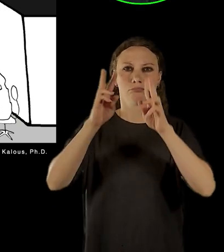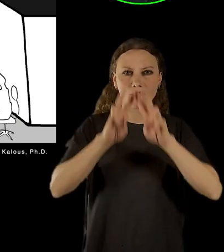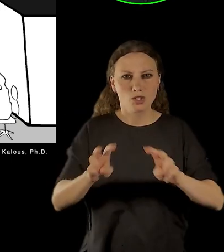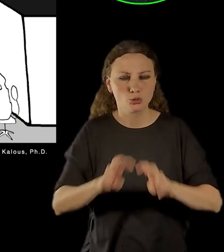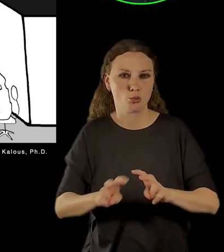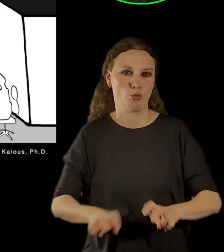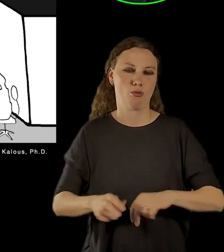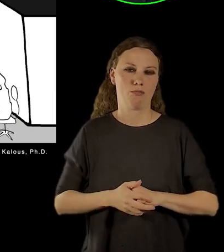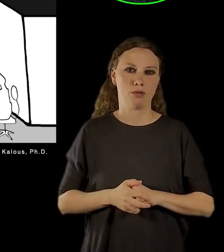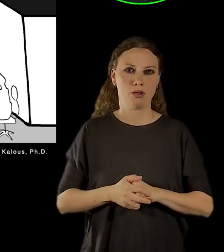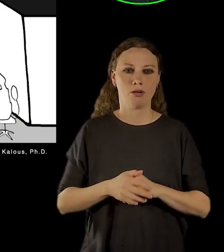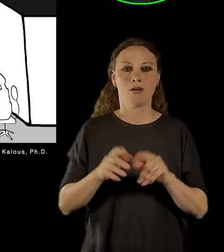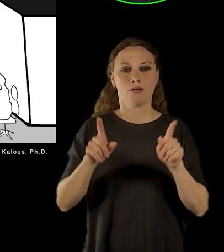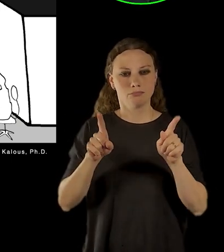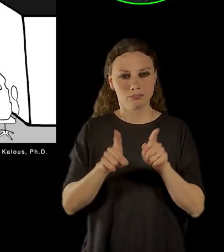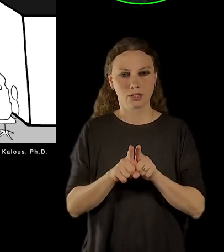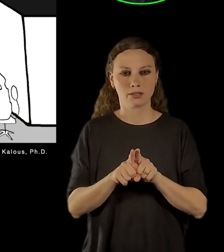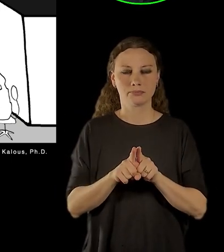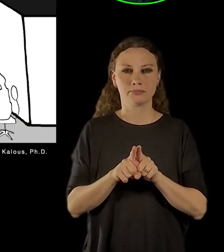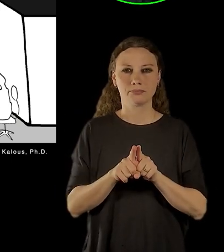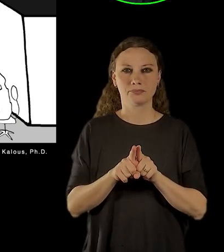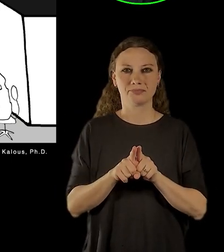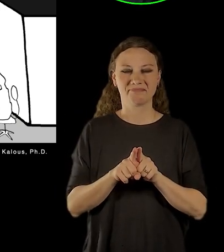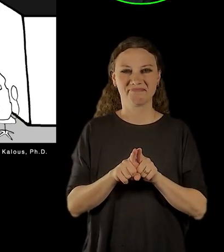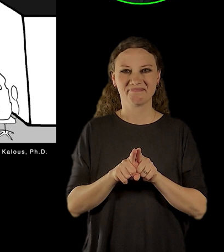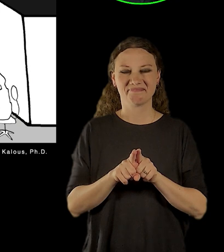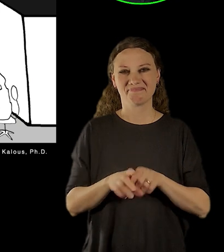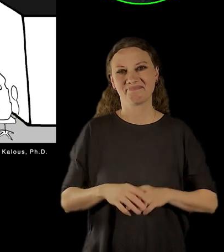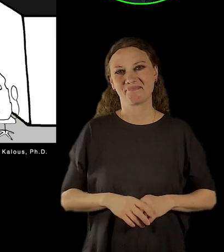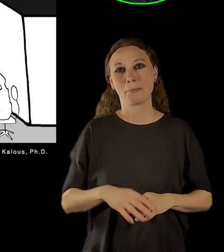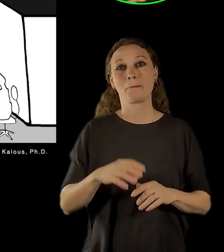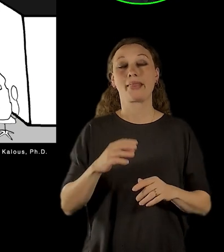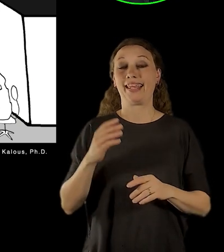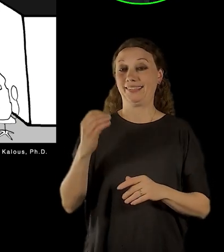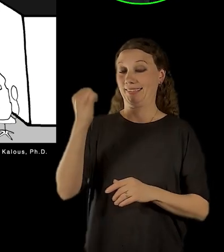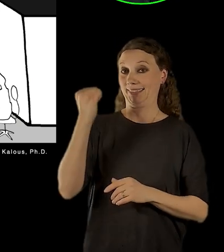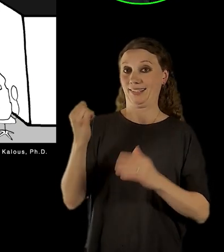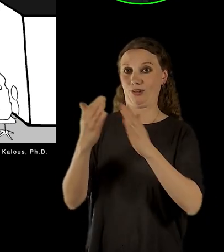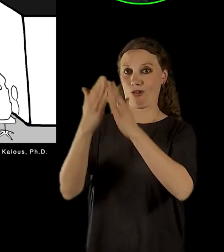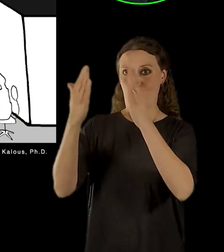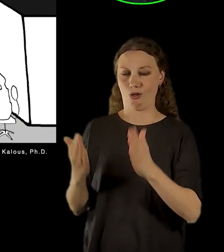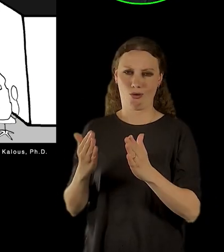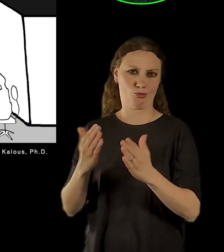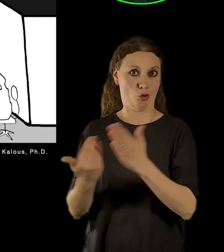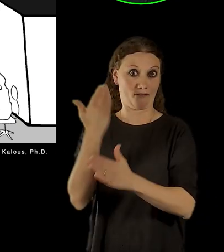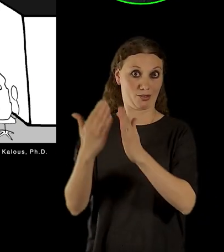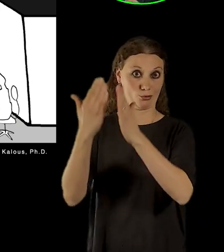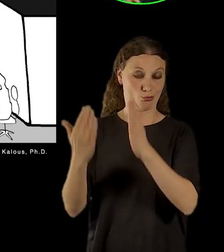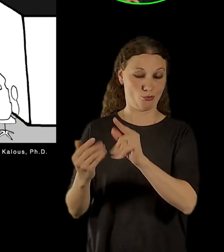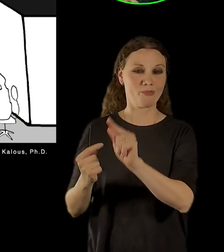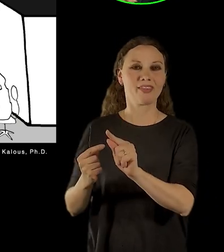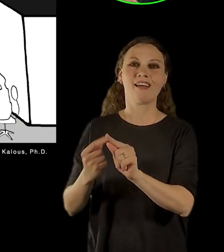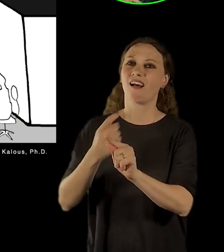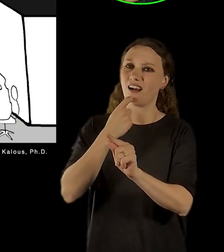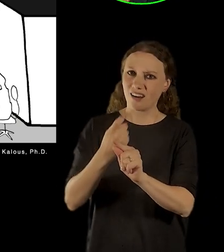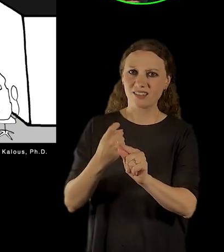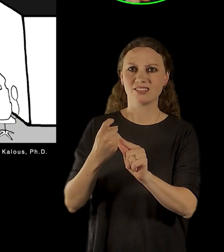využití optimální využití sídla muzea, to znamená domu pážat proto, aby i zázemí